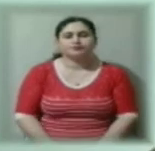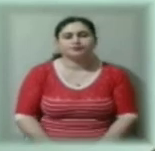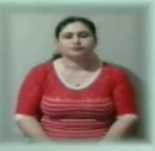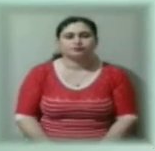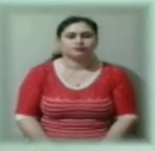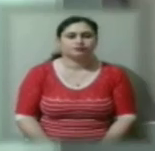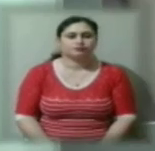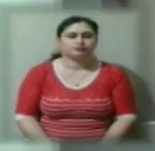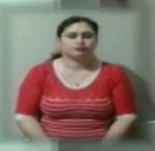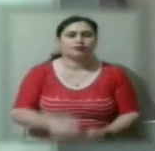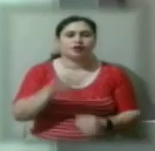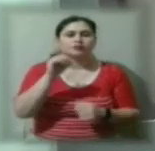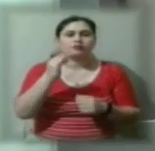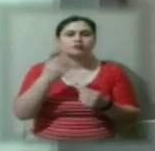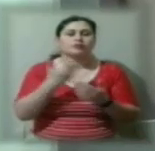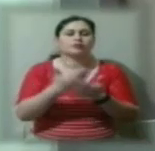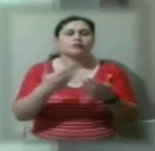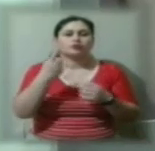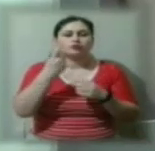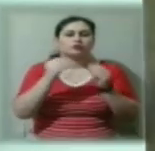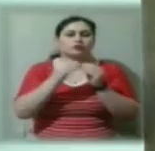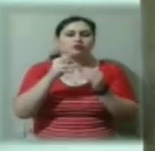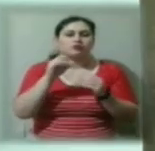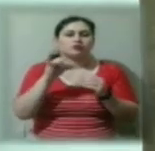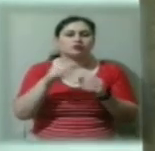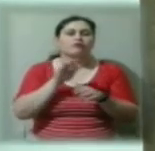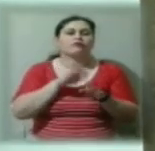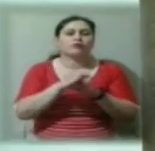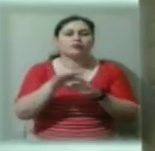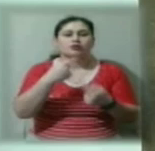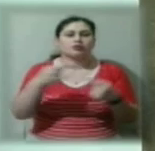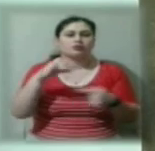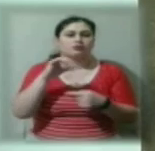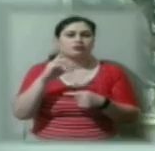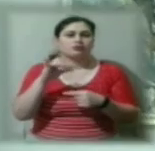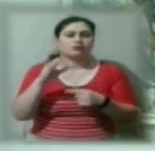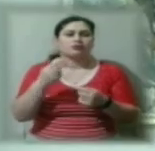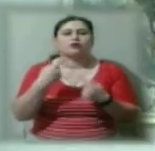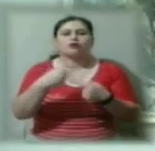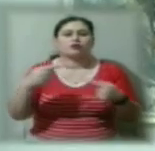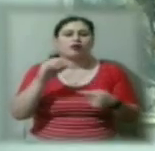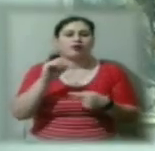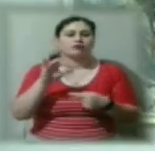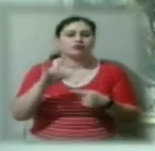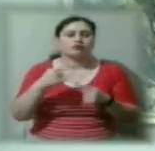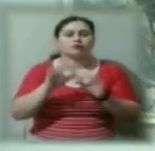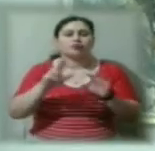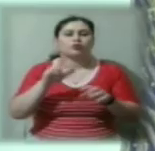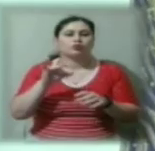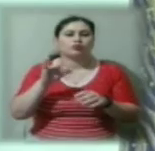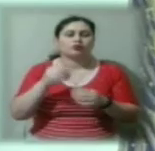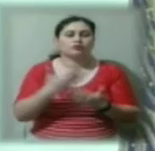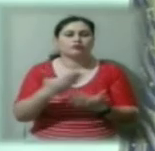експозиції представлено 110 картин, виконаних у різних техніках, різних авторів, розказала кураторка виставки Яна Голуб